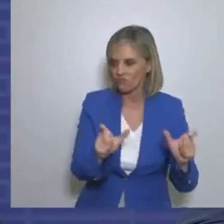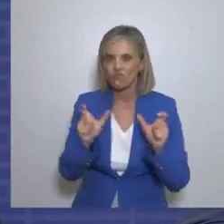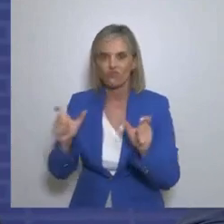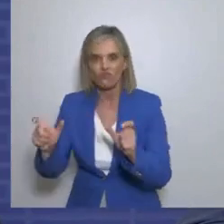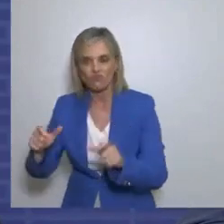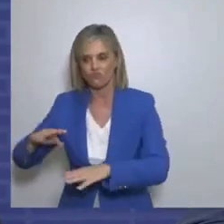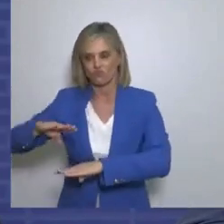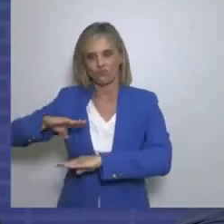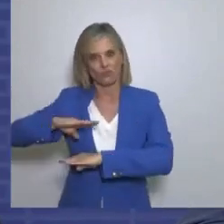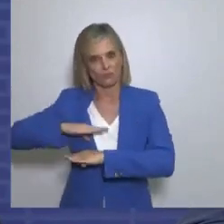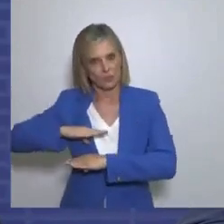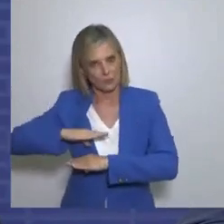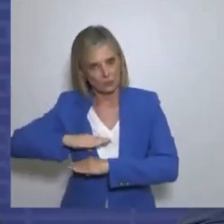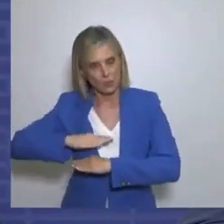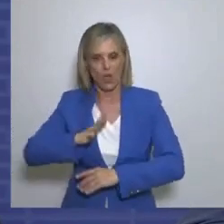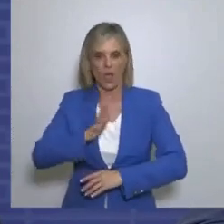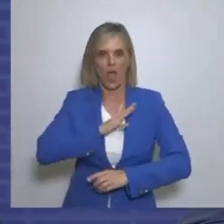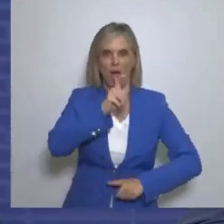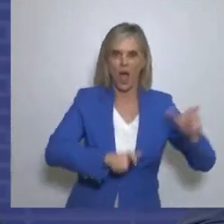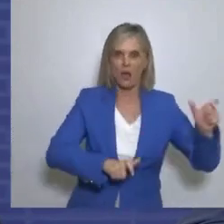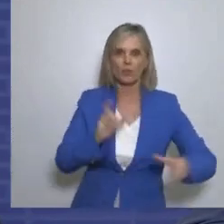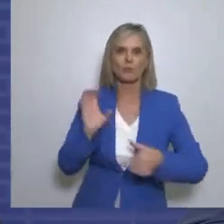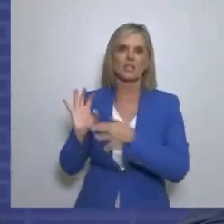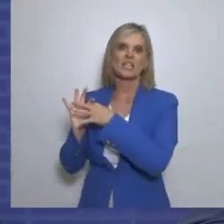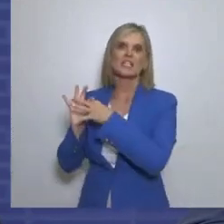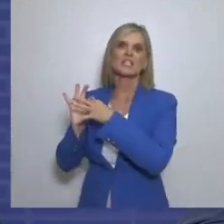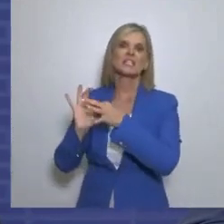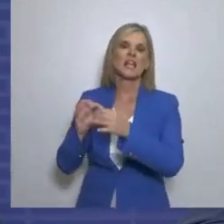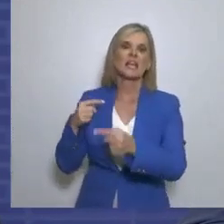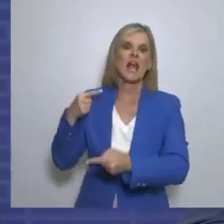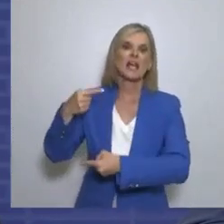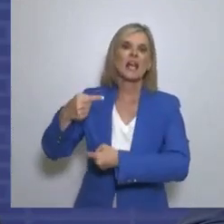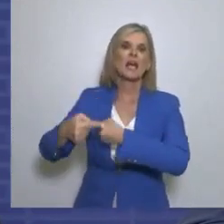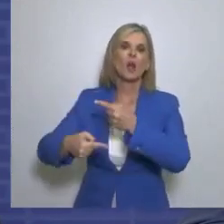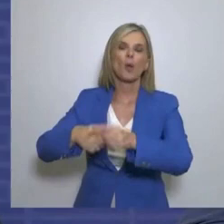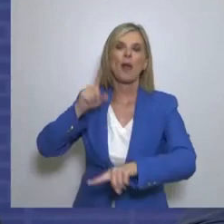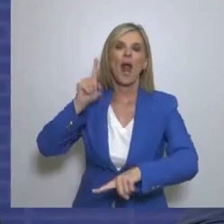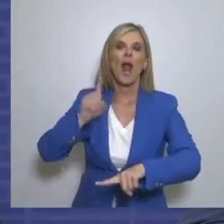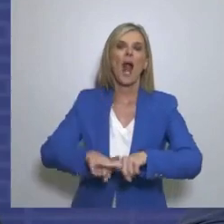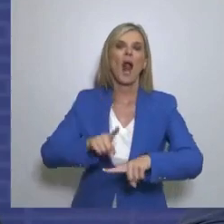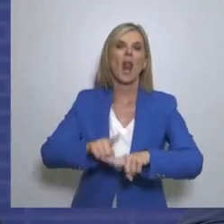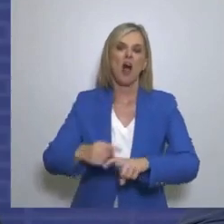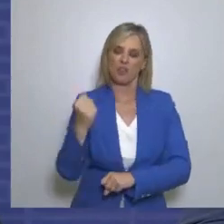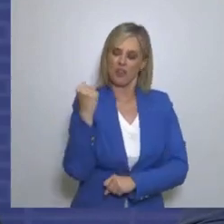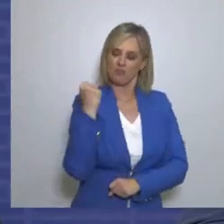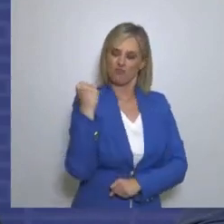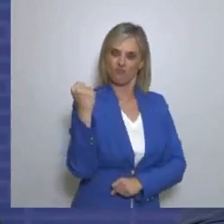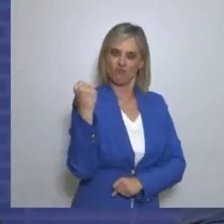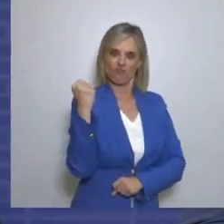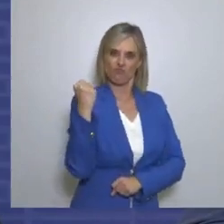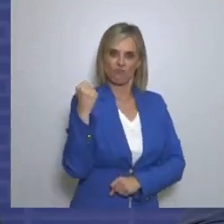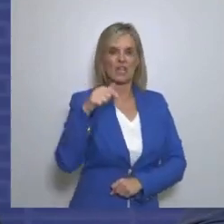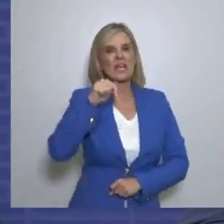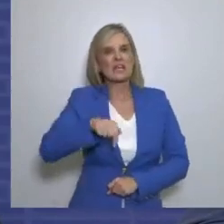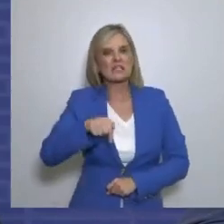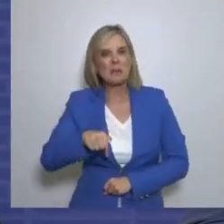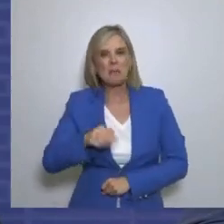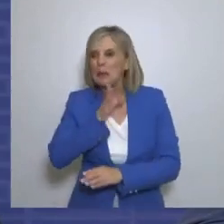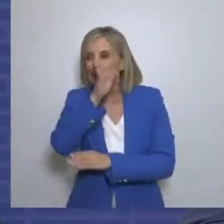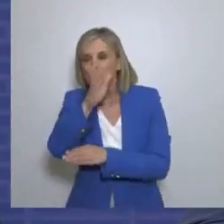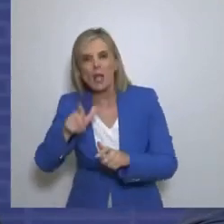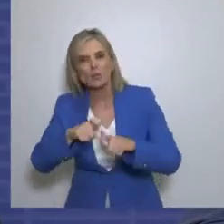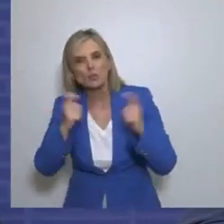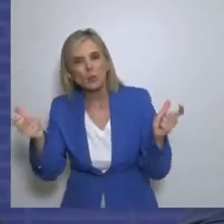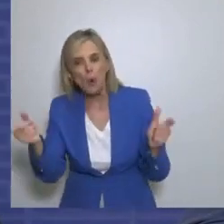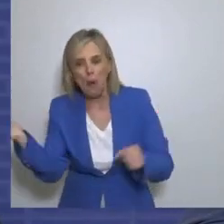Πολίτες Την ίδια τη συνέχειά μας Σήμερα δεν συμβαίνει κάτι από όλα αυτά Σήμερα κανένας δεν μαθαίνει Για την ίδια